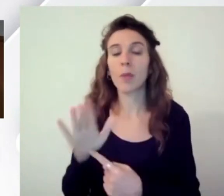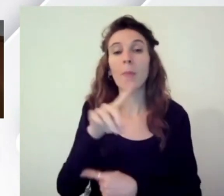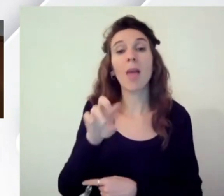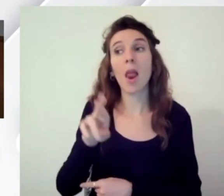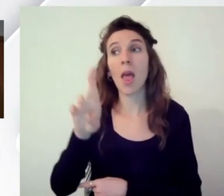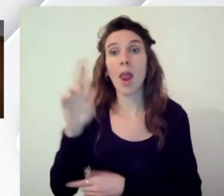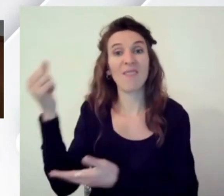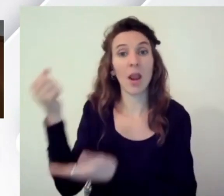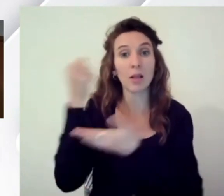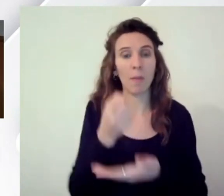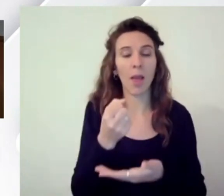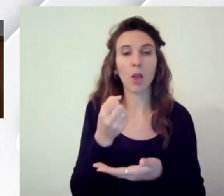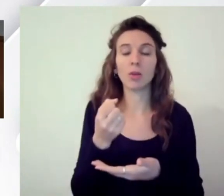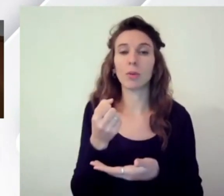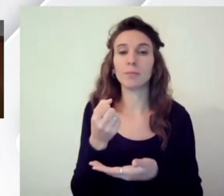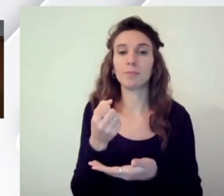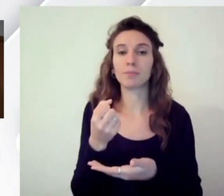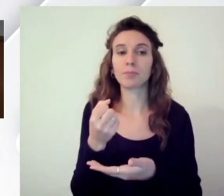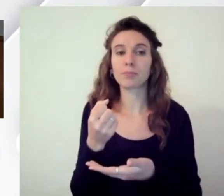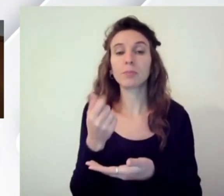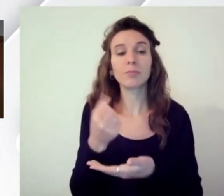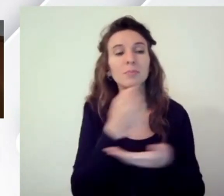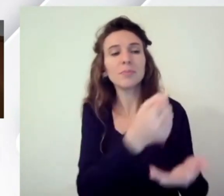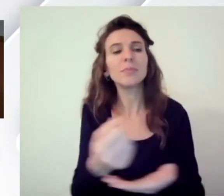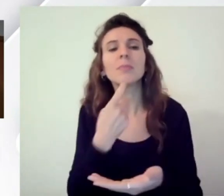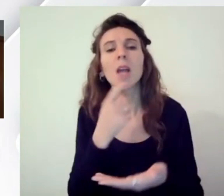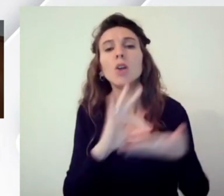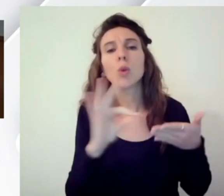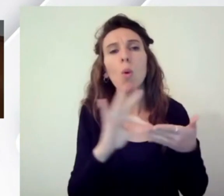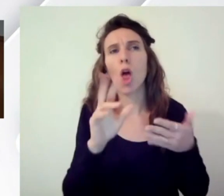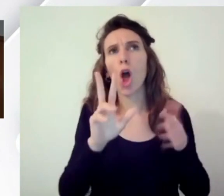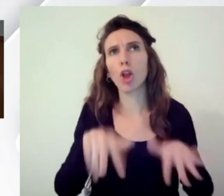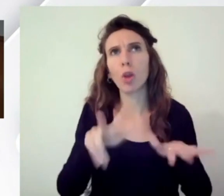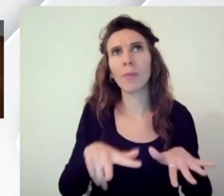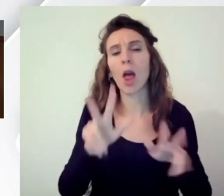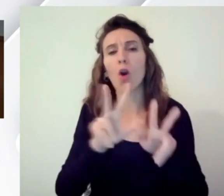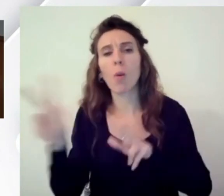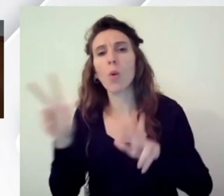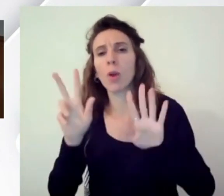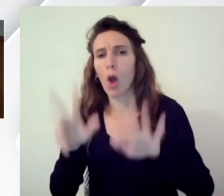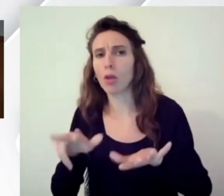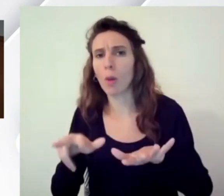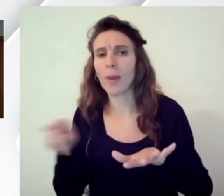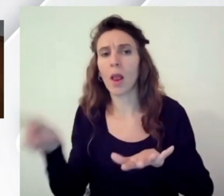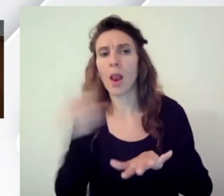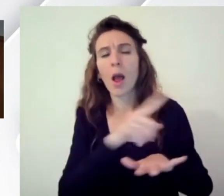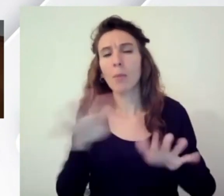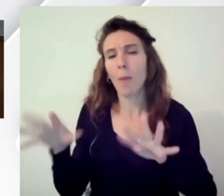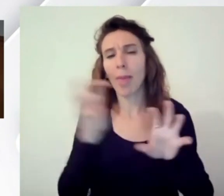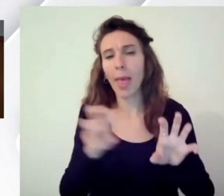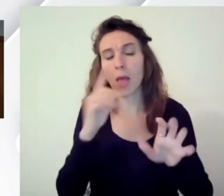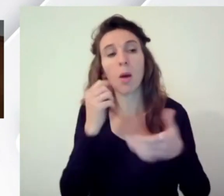soldi a 8.000 scuole 8.000 comuni un po' meno ovviamente non tutti li hanno presa ma tantissimi migliaia per fare